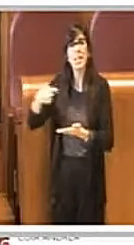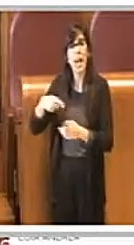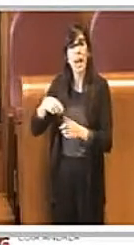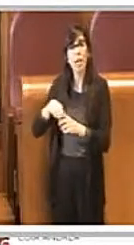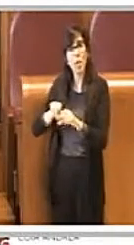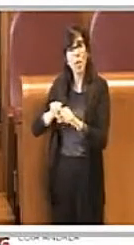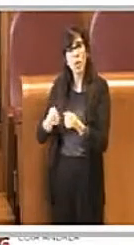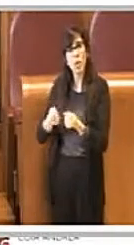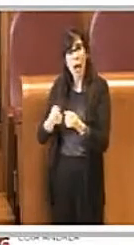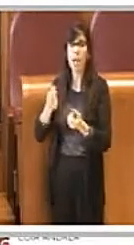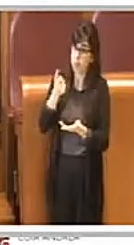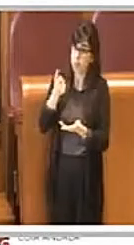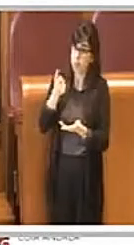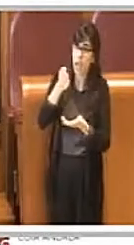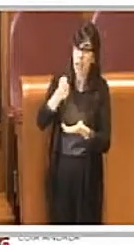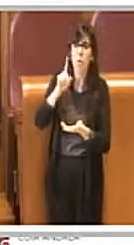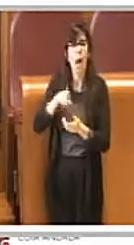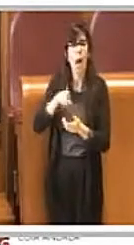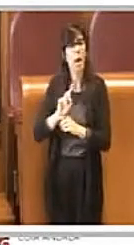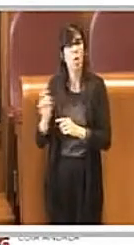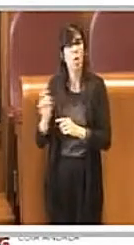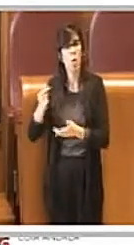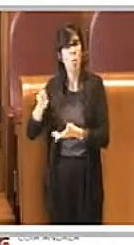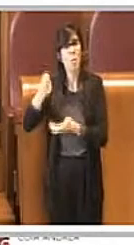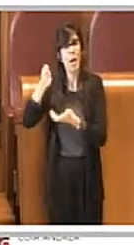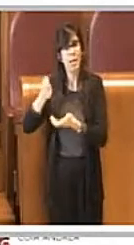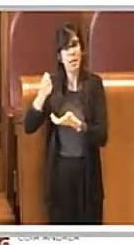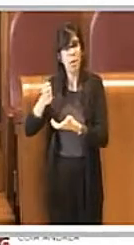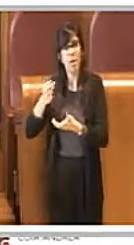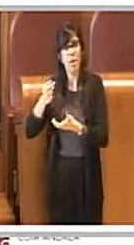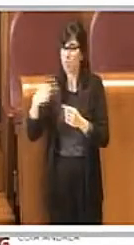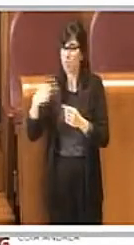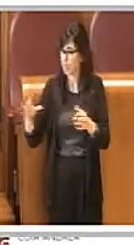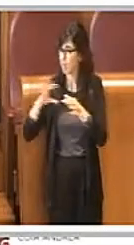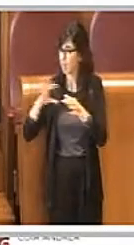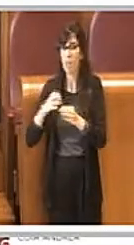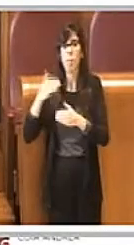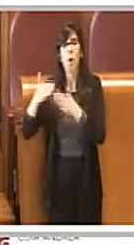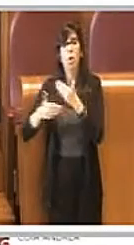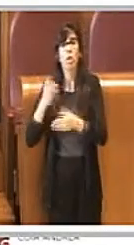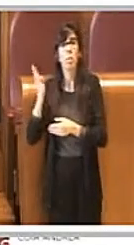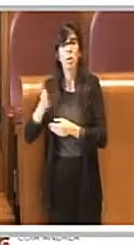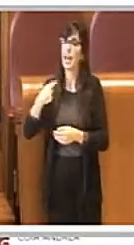e non, nel richiamato procedimento penale. Grazie Presidente, concluso. a